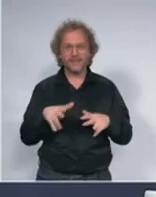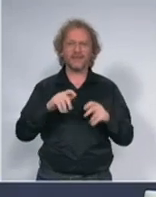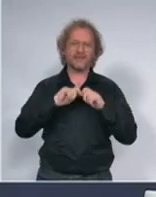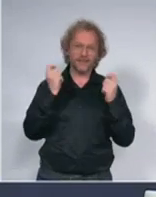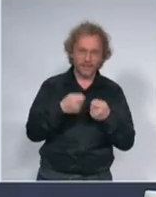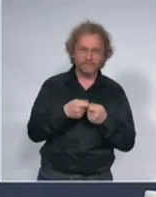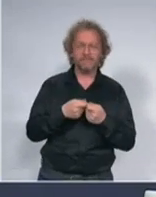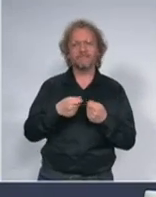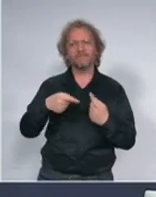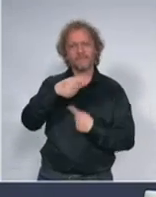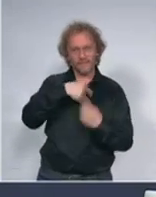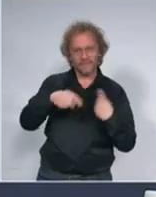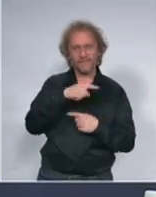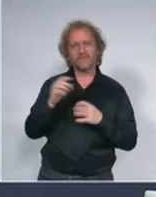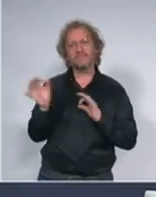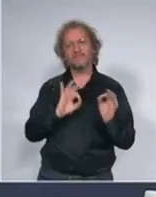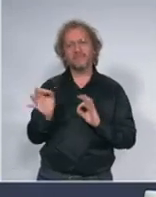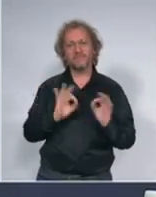priprevamo još